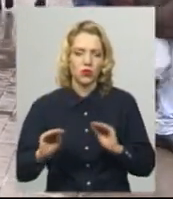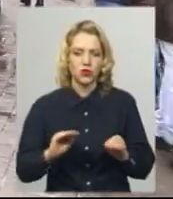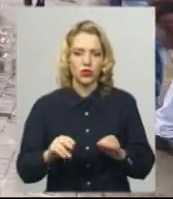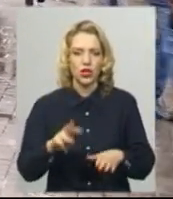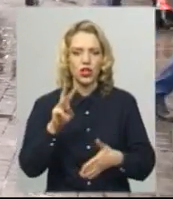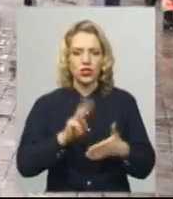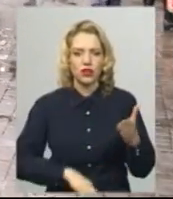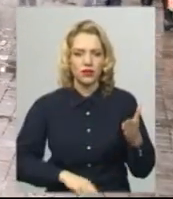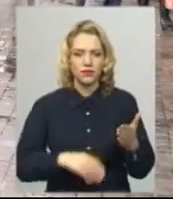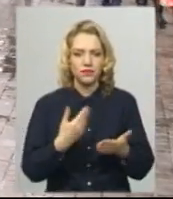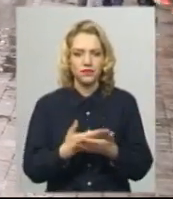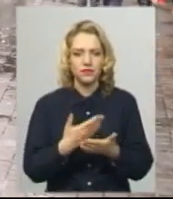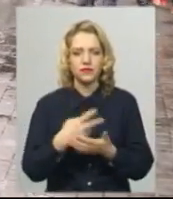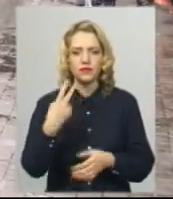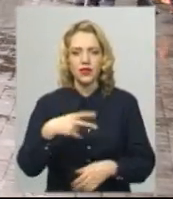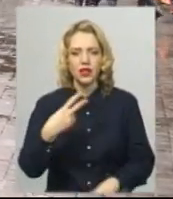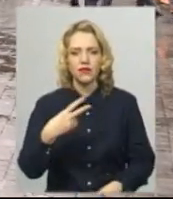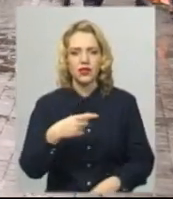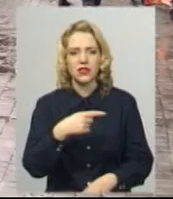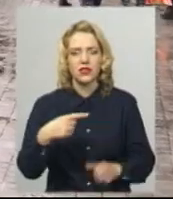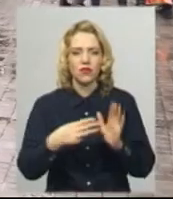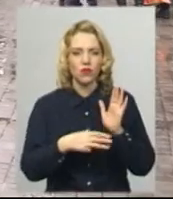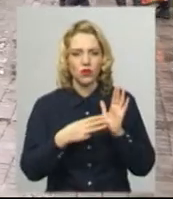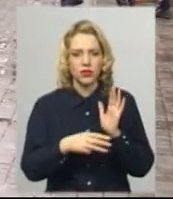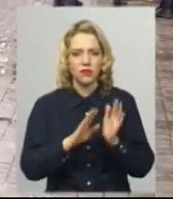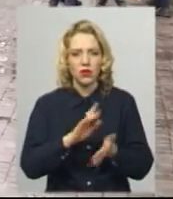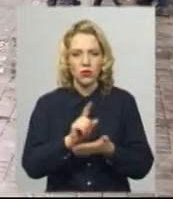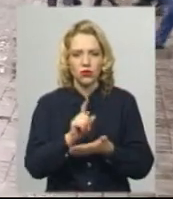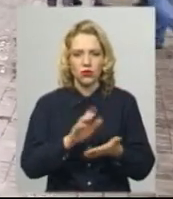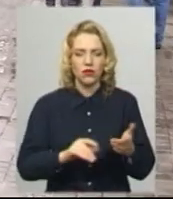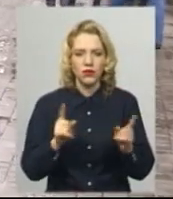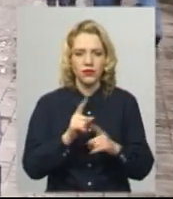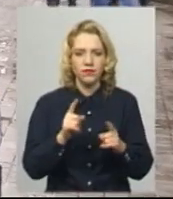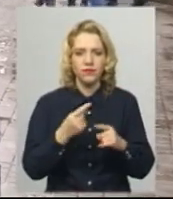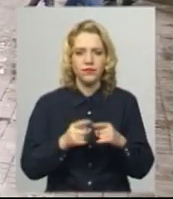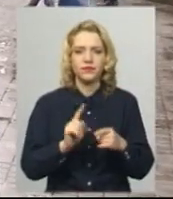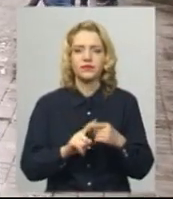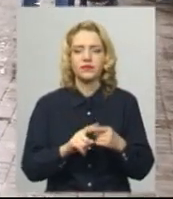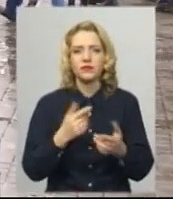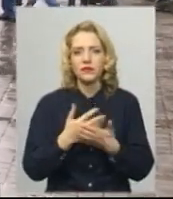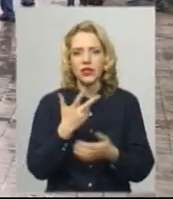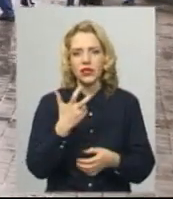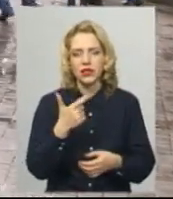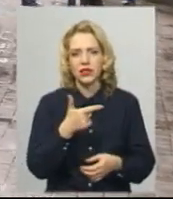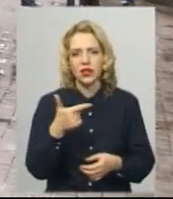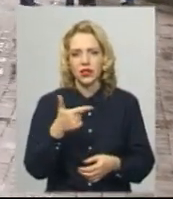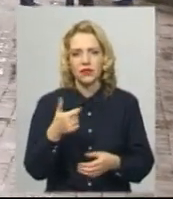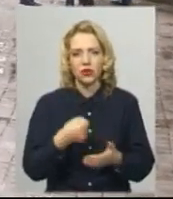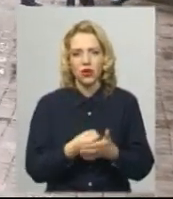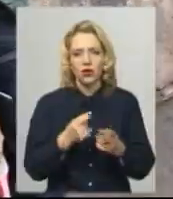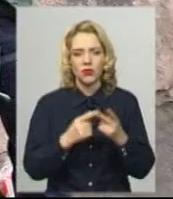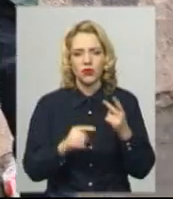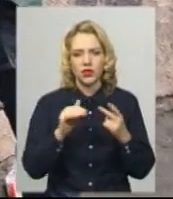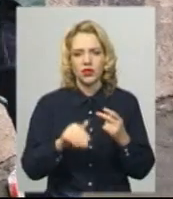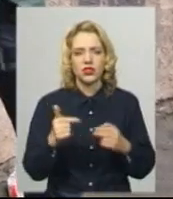Штраф передбачає від 20 до 80 неоподаткованих мінімумів – це від 300 гривень до півтори тисячі